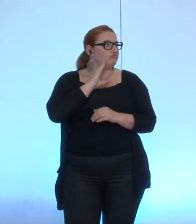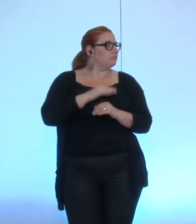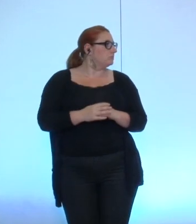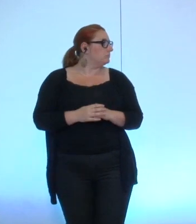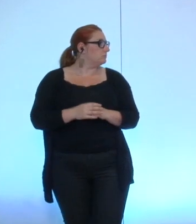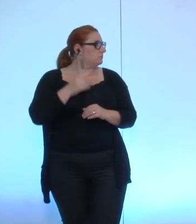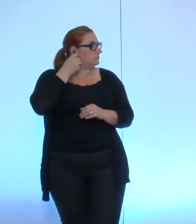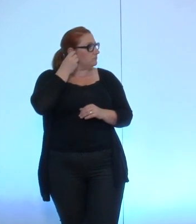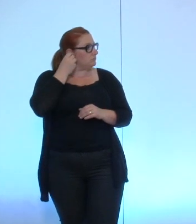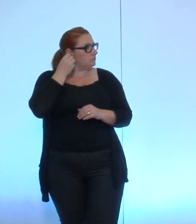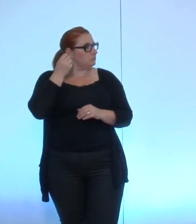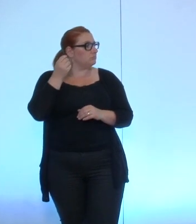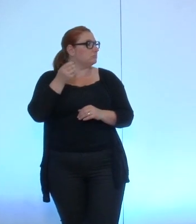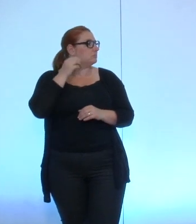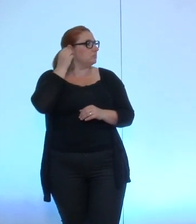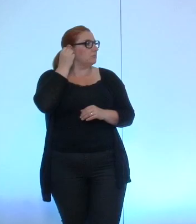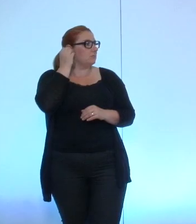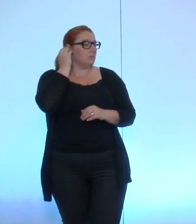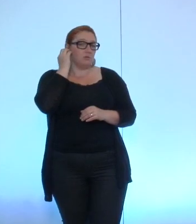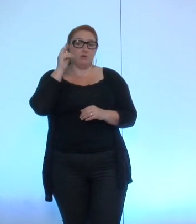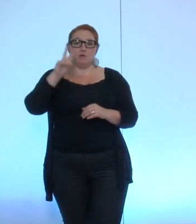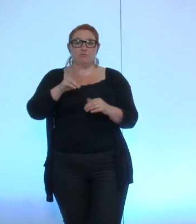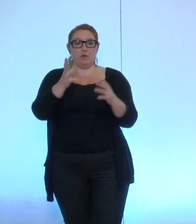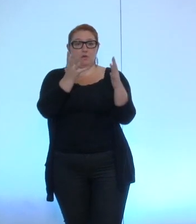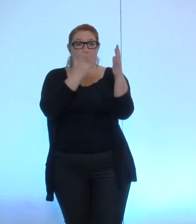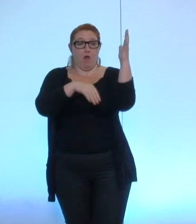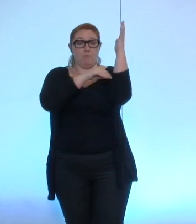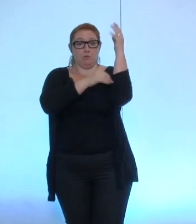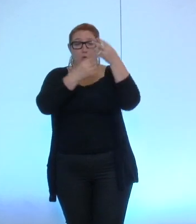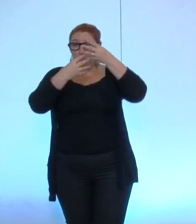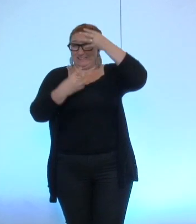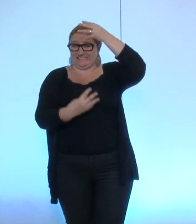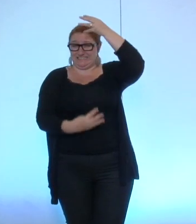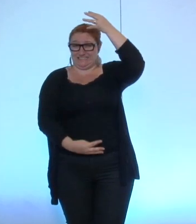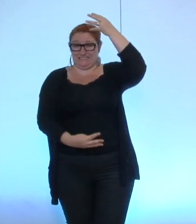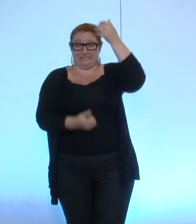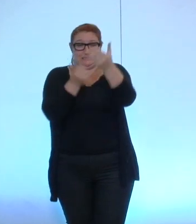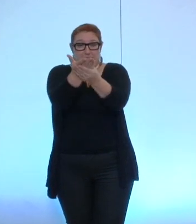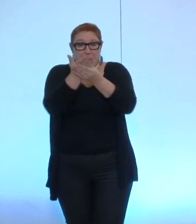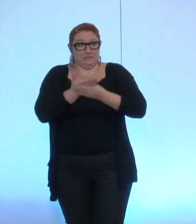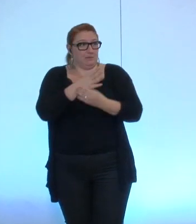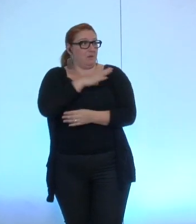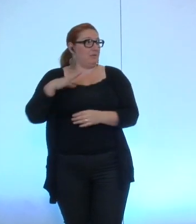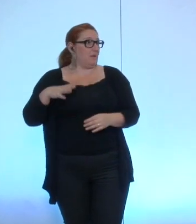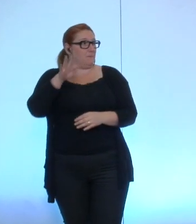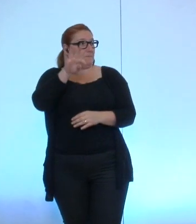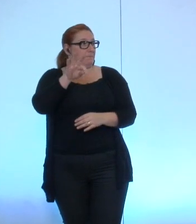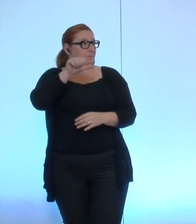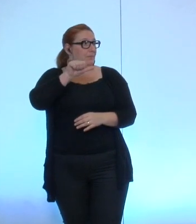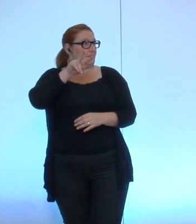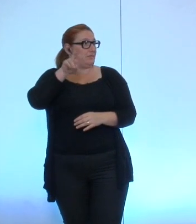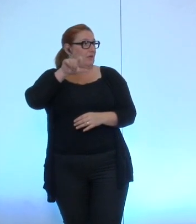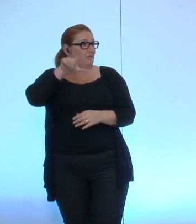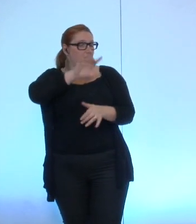D'accord. Oui. Vu le nombre d'amendements déposés, Madame Tavel va me rejoindre à la tribune.